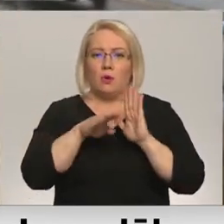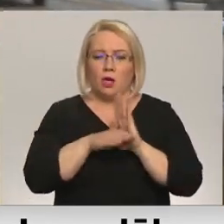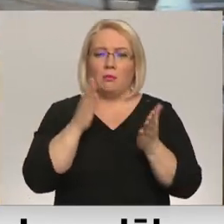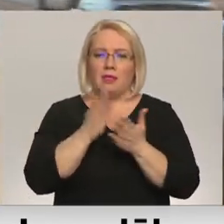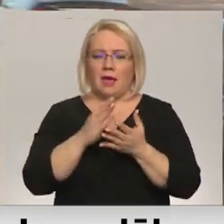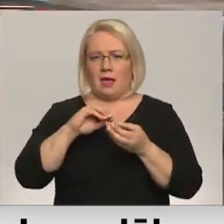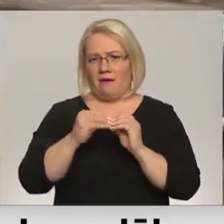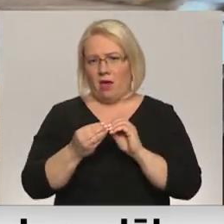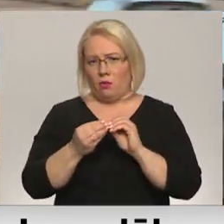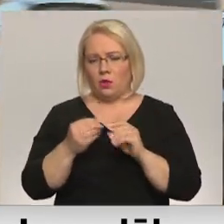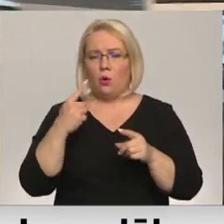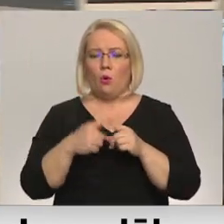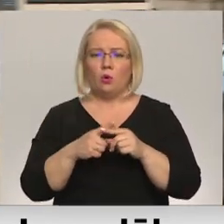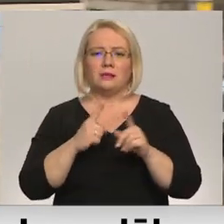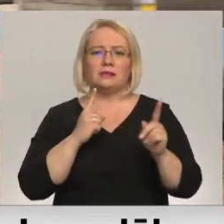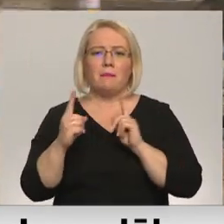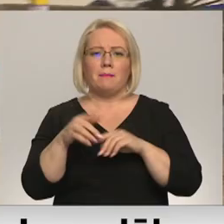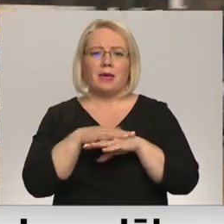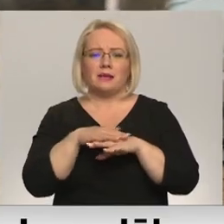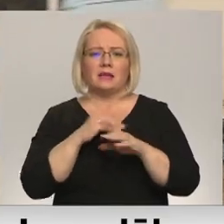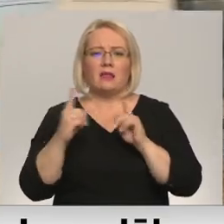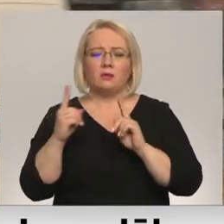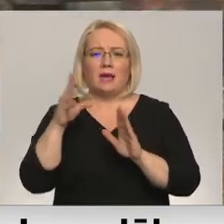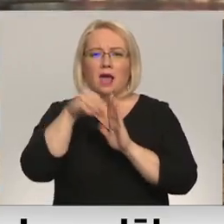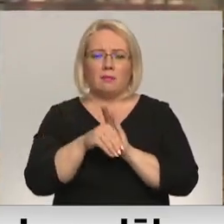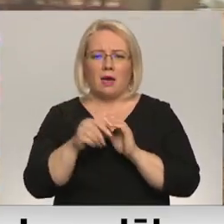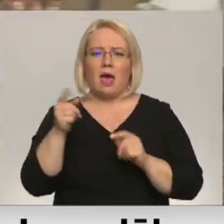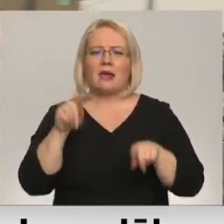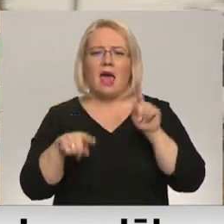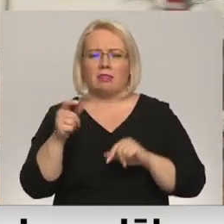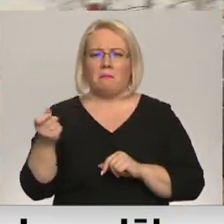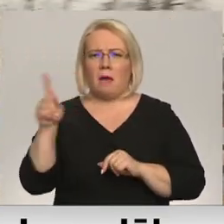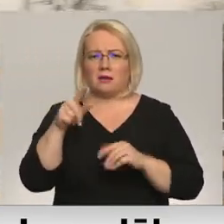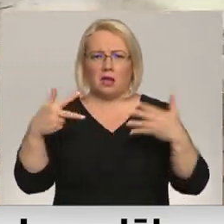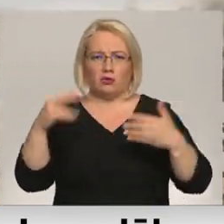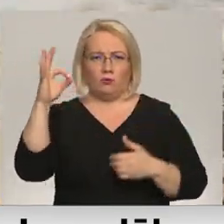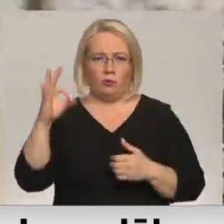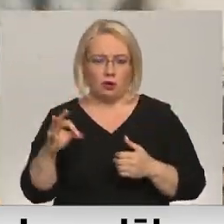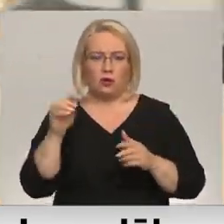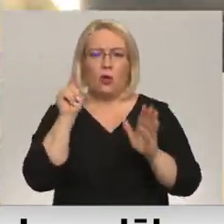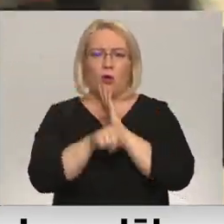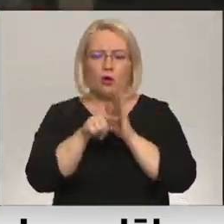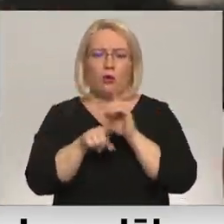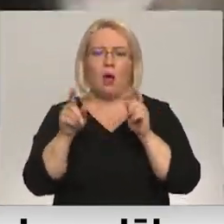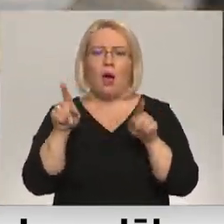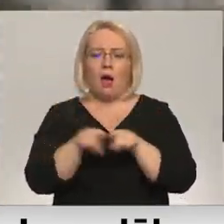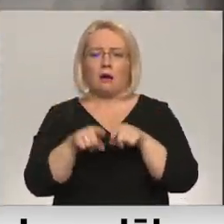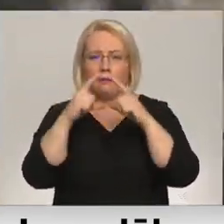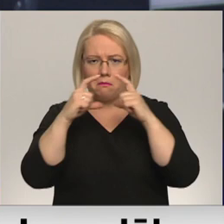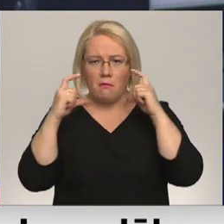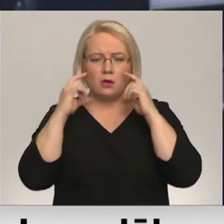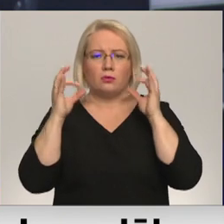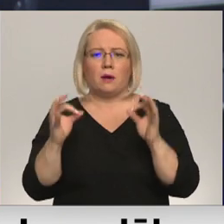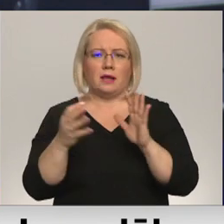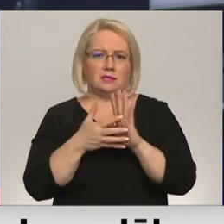Sabiedriskā transporta ietilpība reti pārsniedzot noteiktos 80% un tiekot kontrolēta masku pareizi valkāšana.